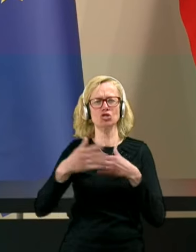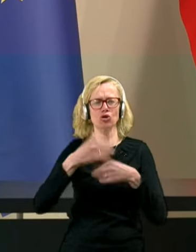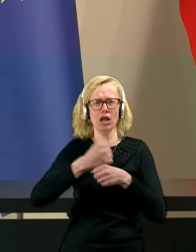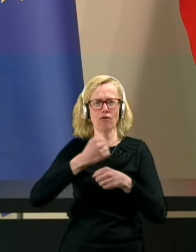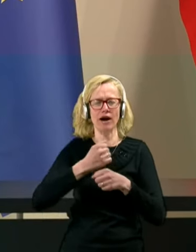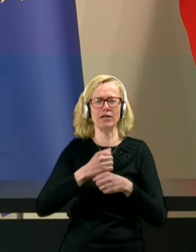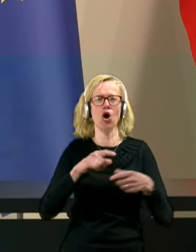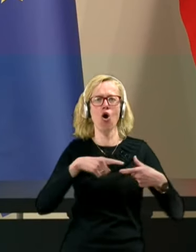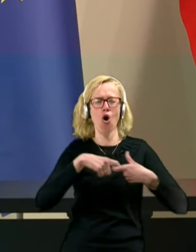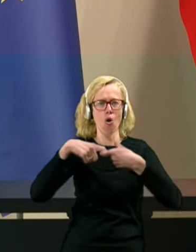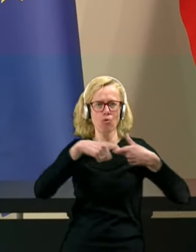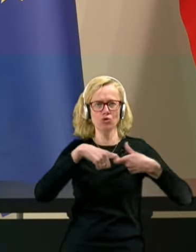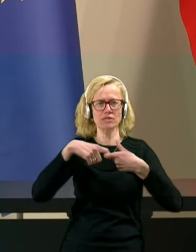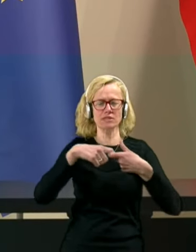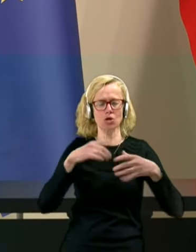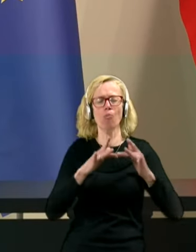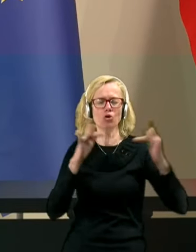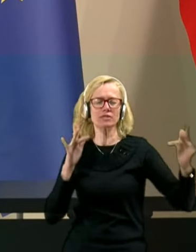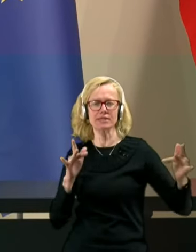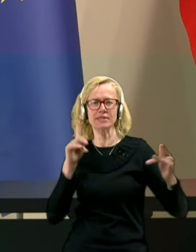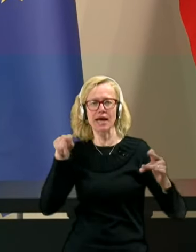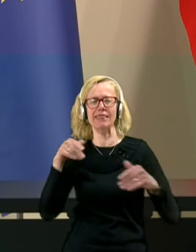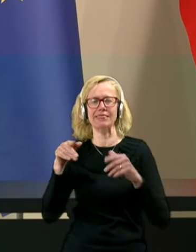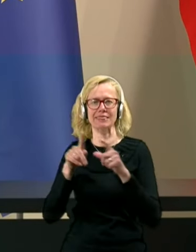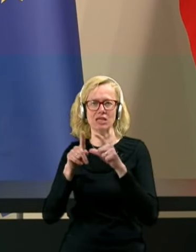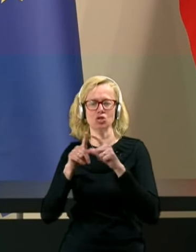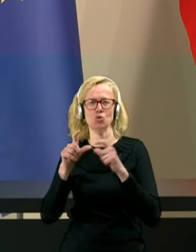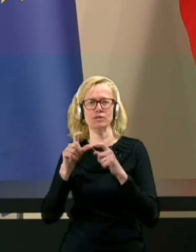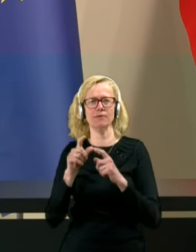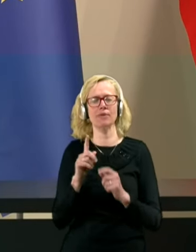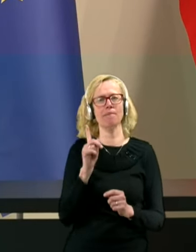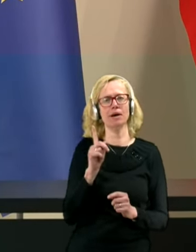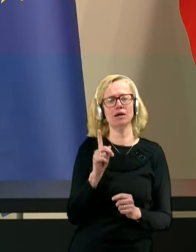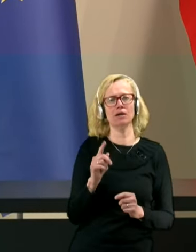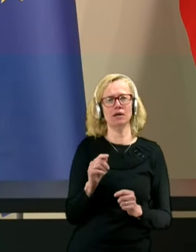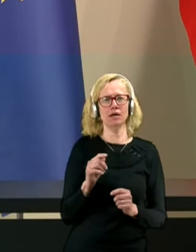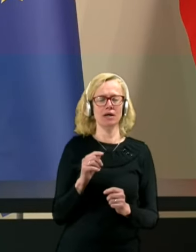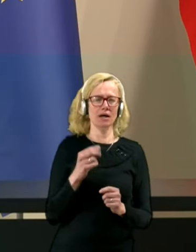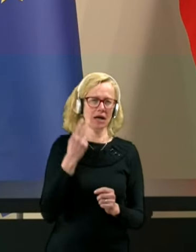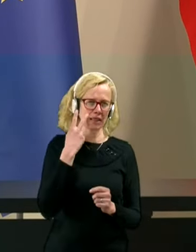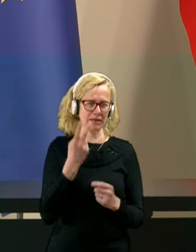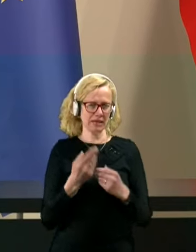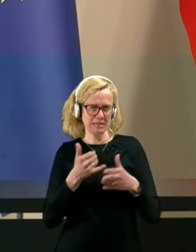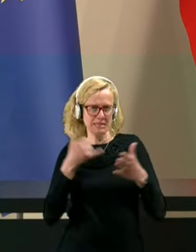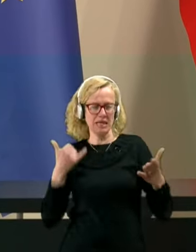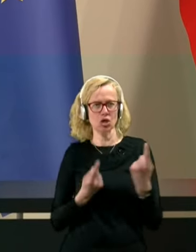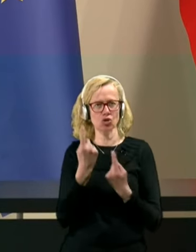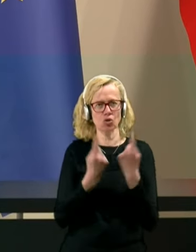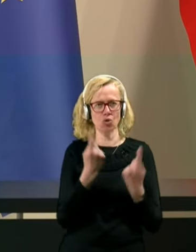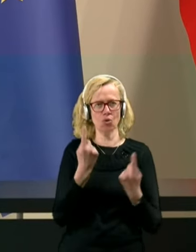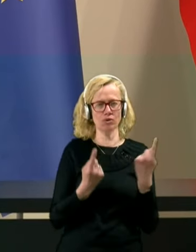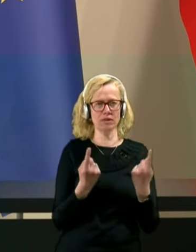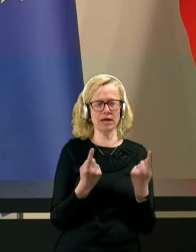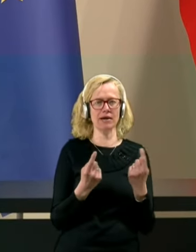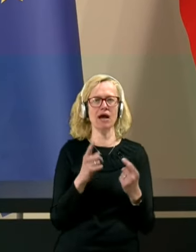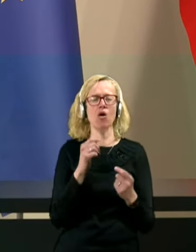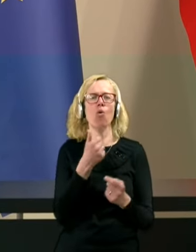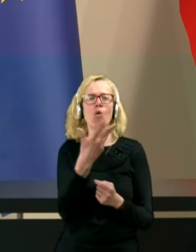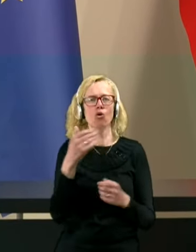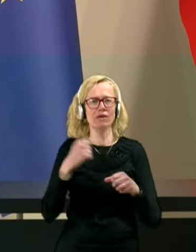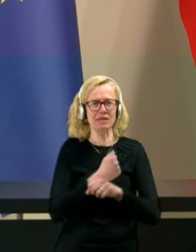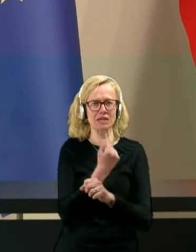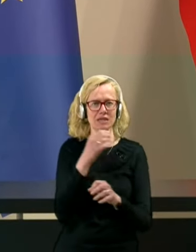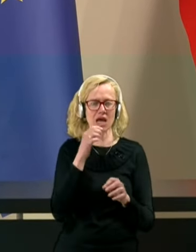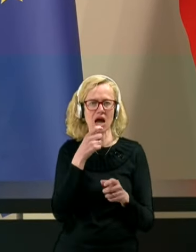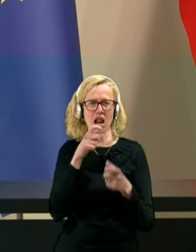ampak vendar lepo črto, glede na zadnje dogodke in v DESUS in tudi v SMC, koliko trdnih glasov ima vlada v